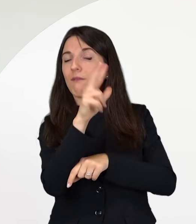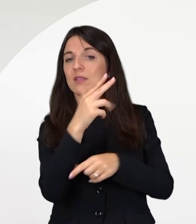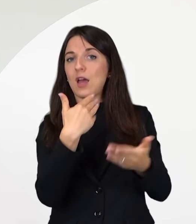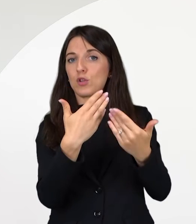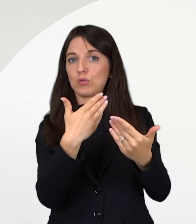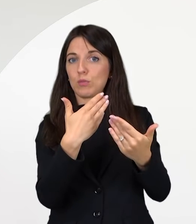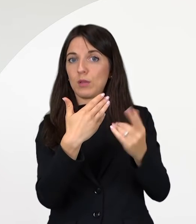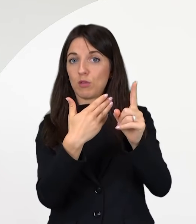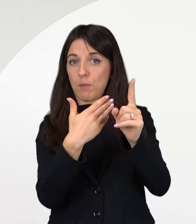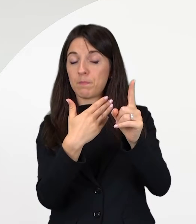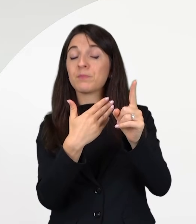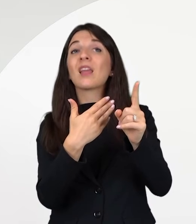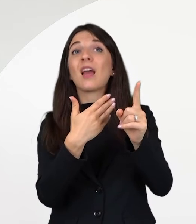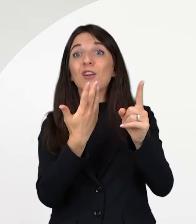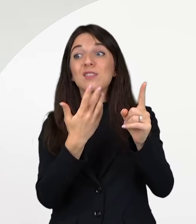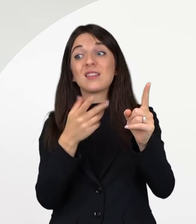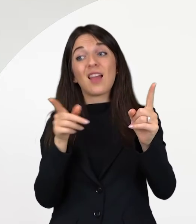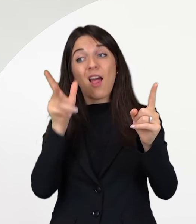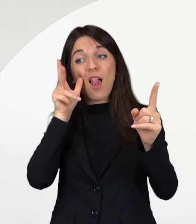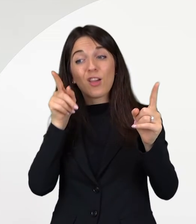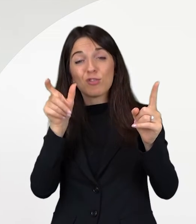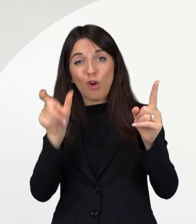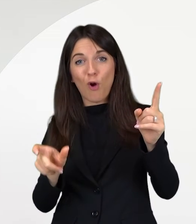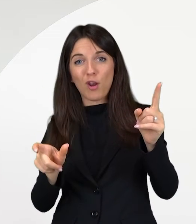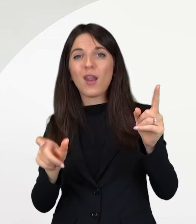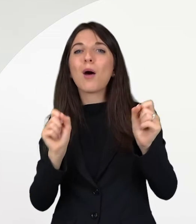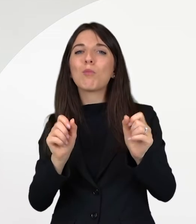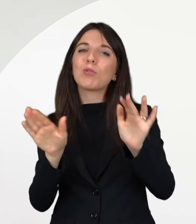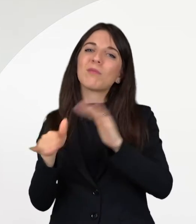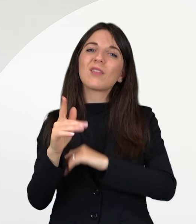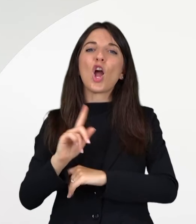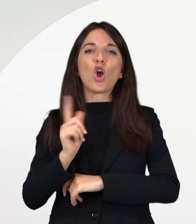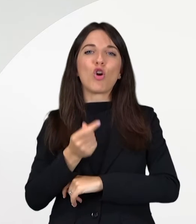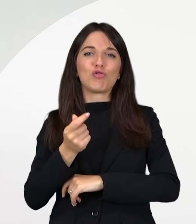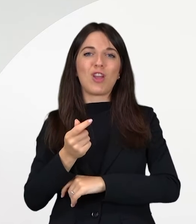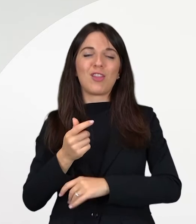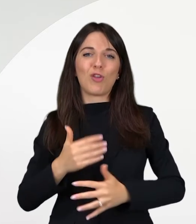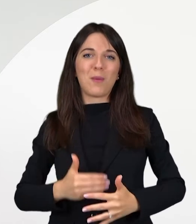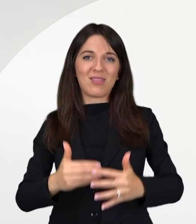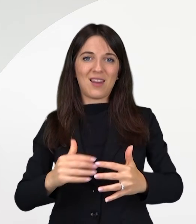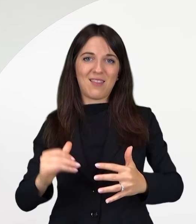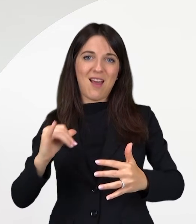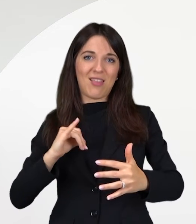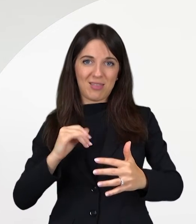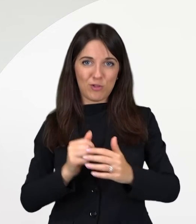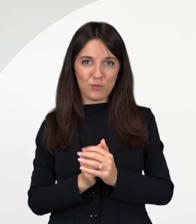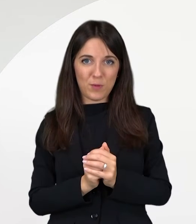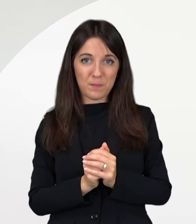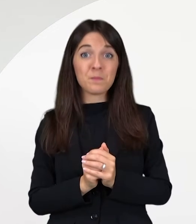direzione provinciale del lavoro questa condizione e affinché venga